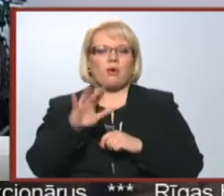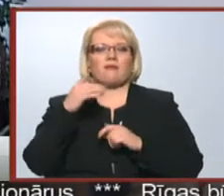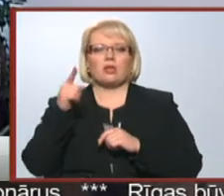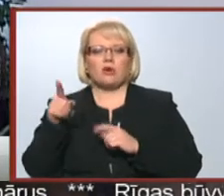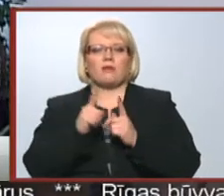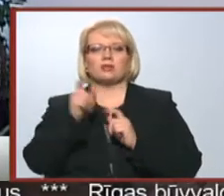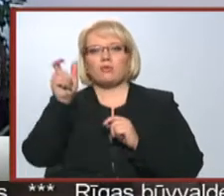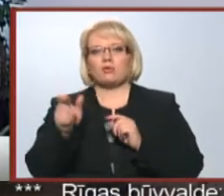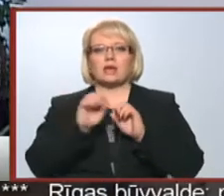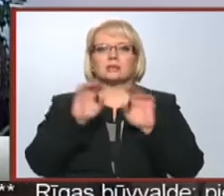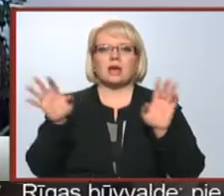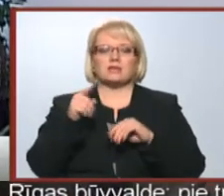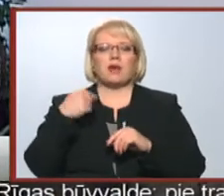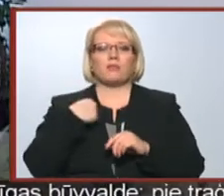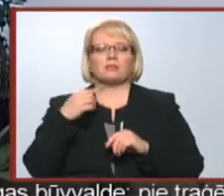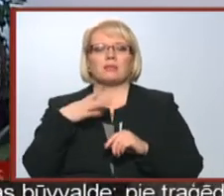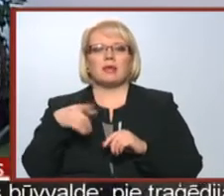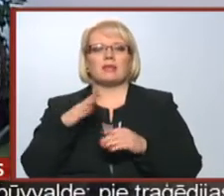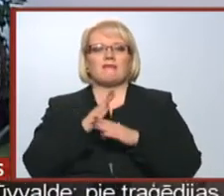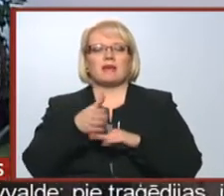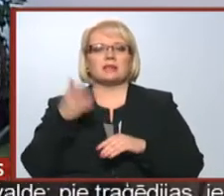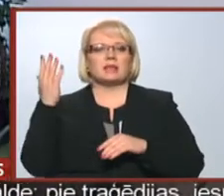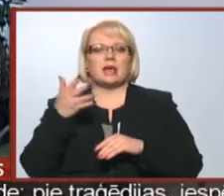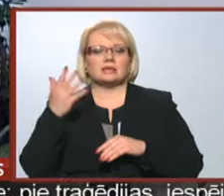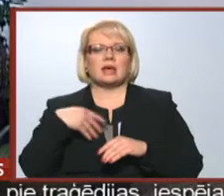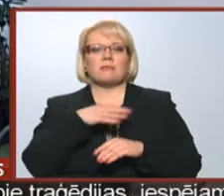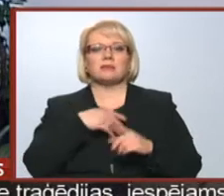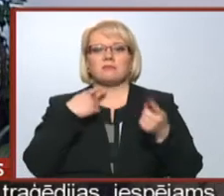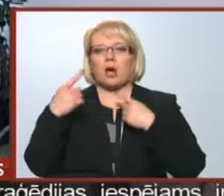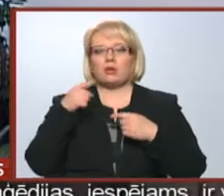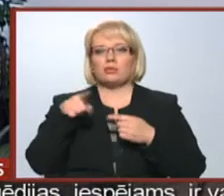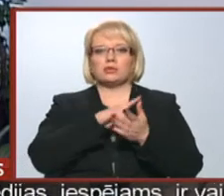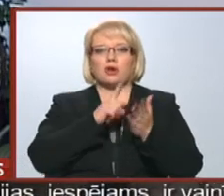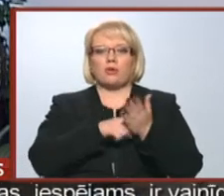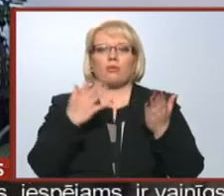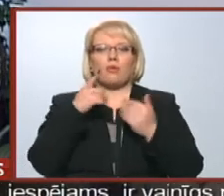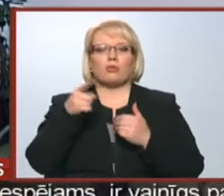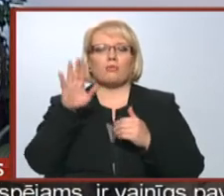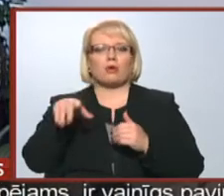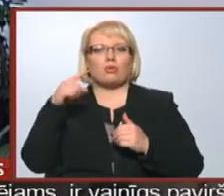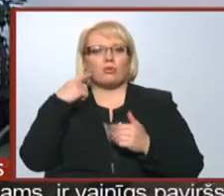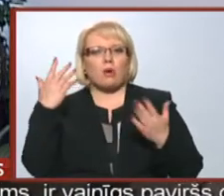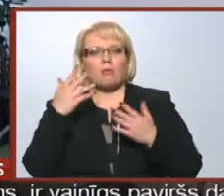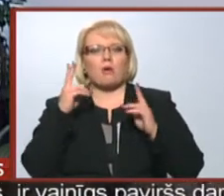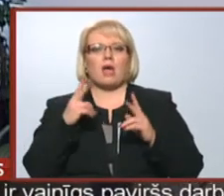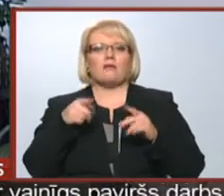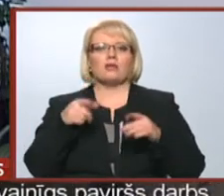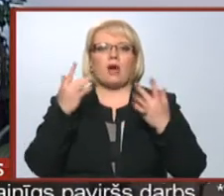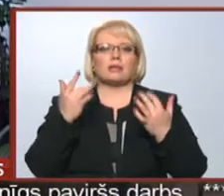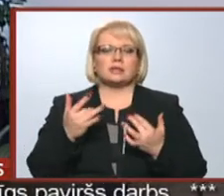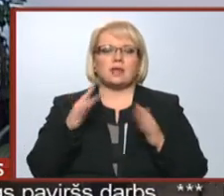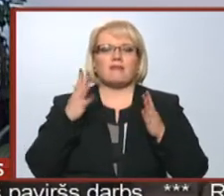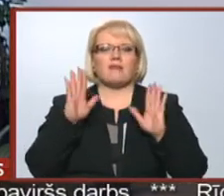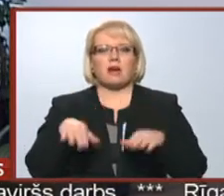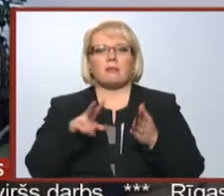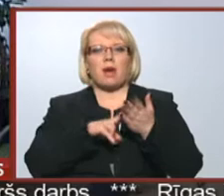skolotājs ir stāstījis to, vai mums bija tāda vieslekcija, un mēs pārunājām tos jautājumus. Ko tu par to domā un kā mēs varētu šotie risināt? Vai